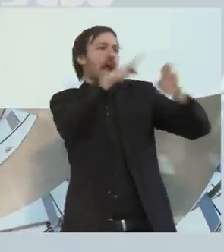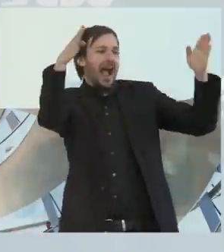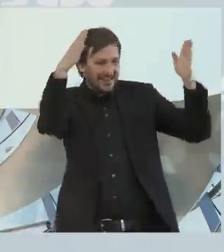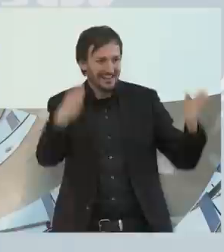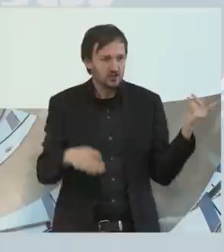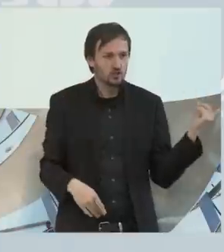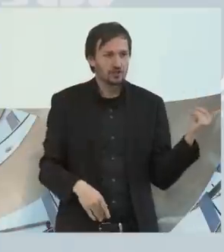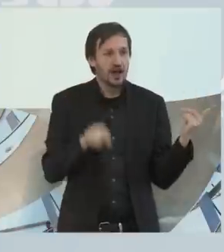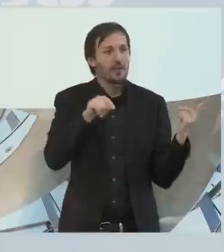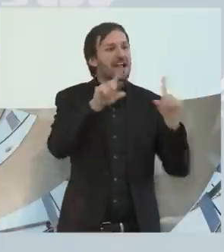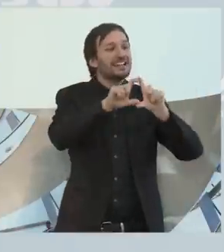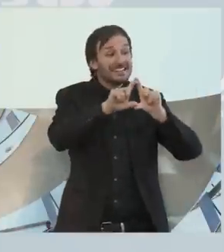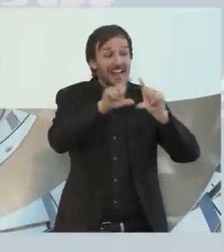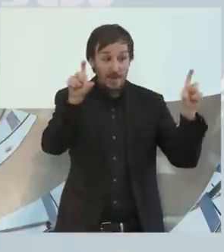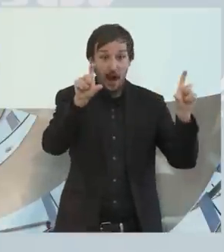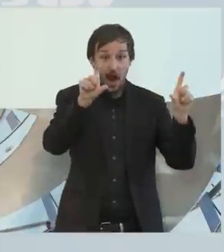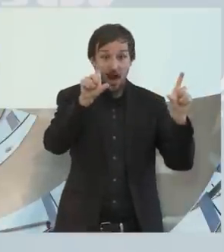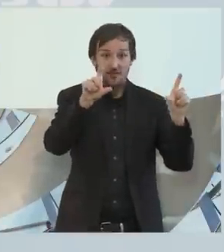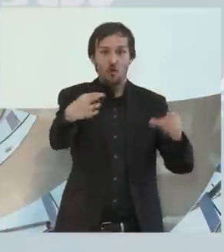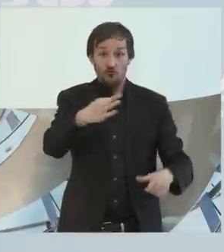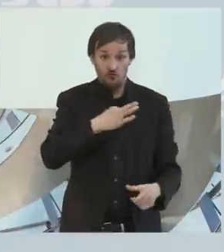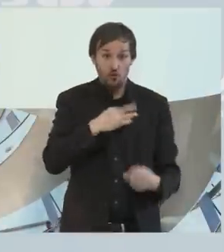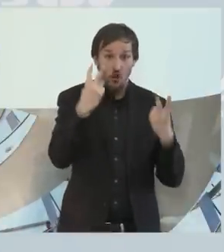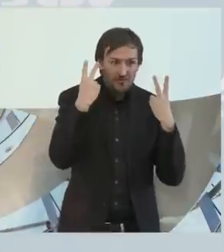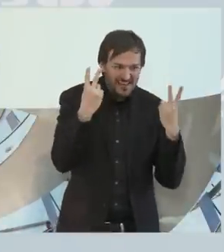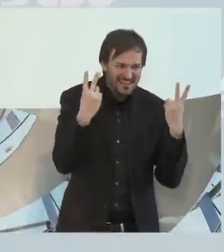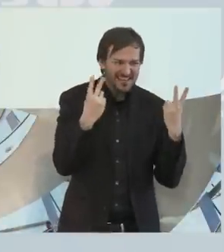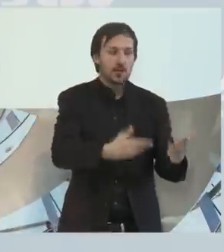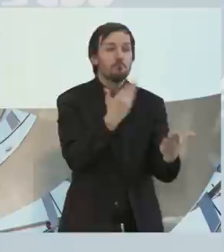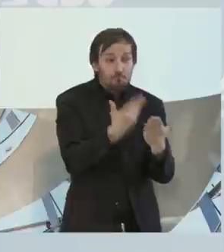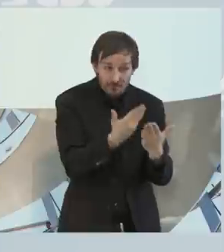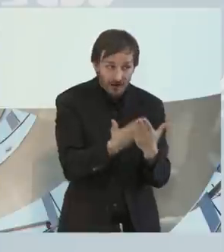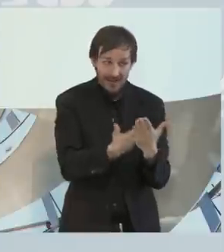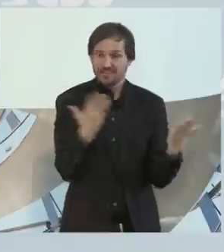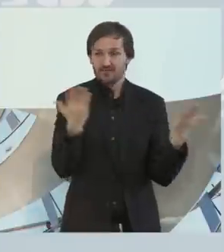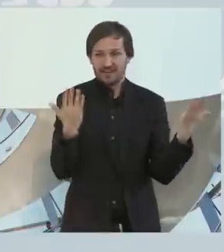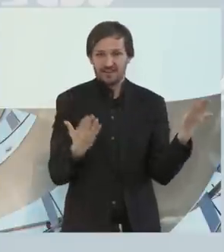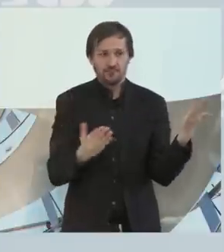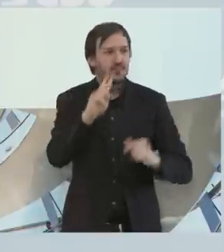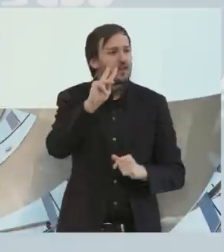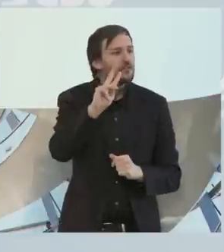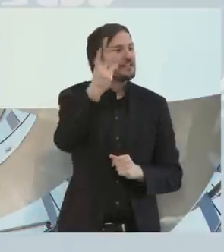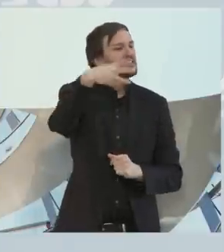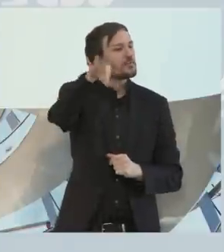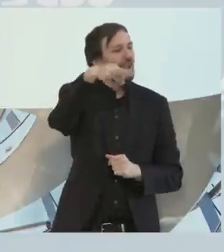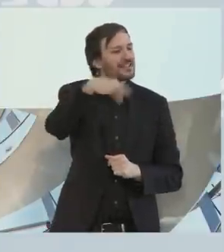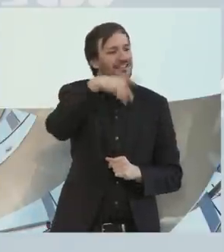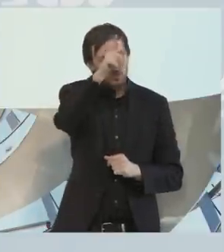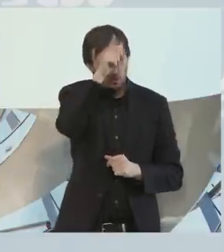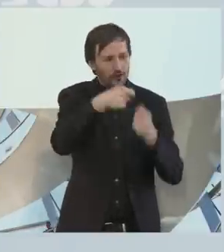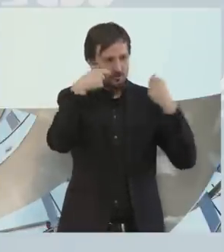wichtig dieses Thema uns ist, zeigt sich auch schon daran, dass der Vizepräsident des Deutschen